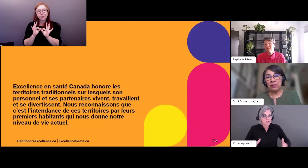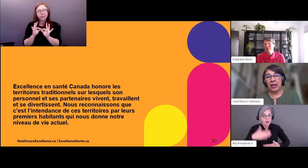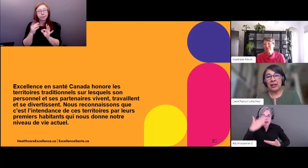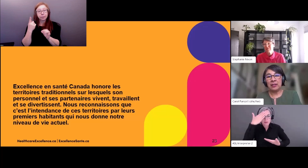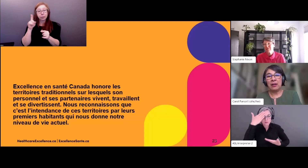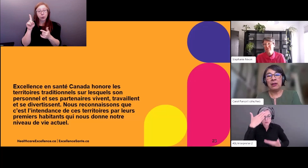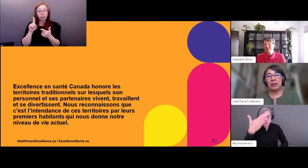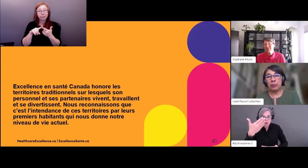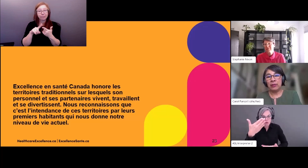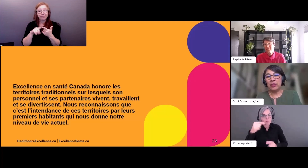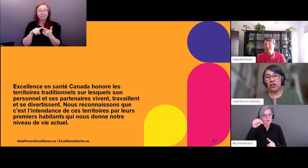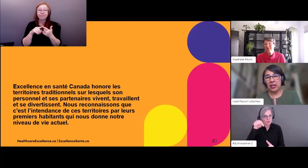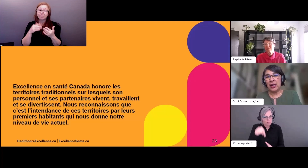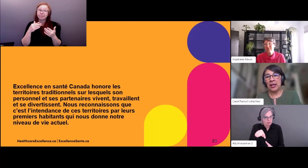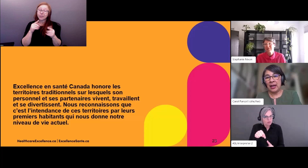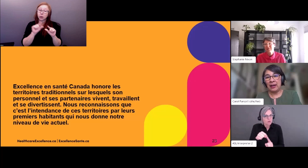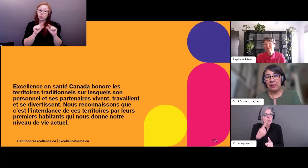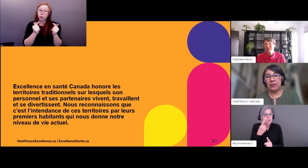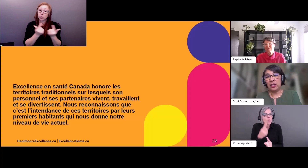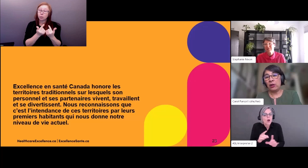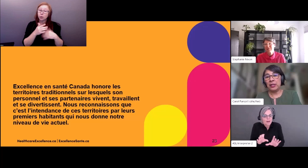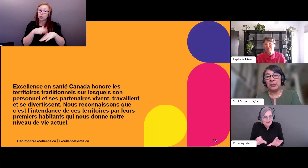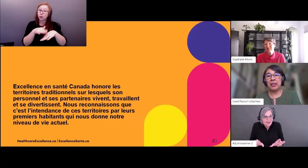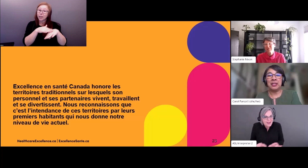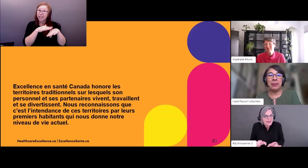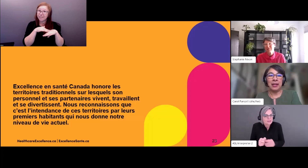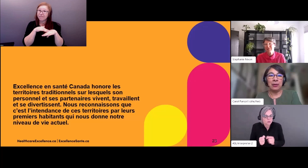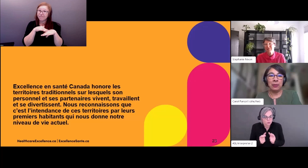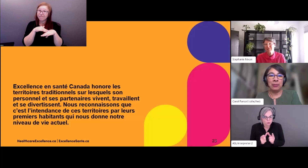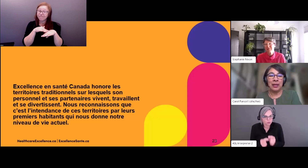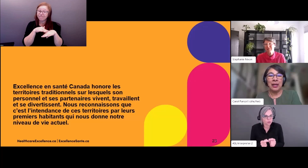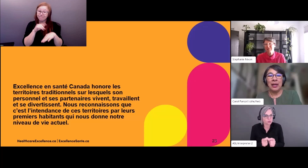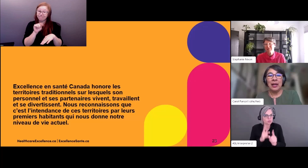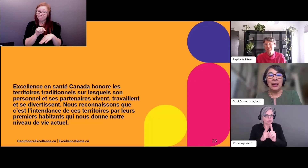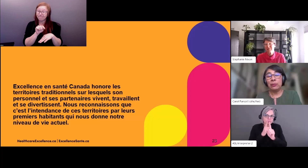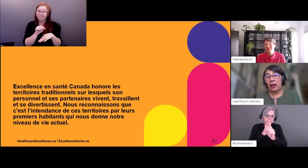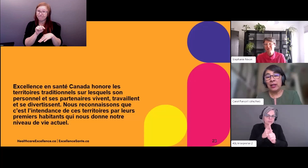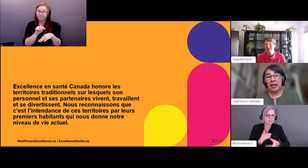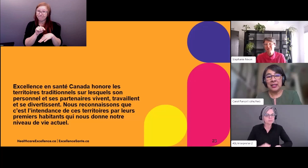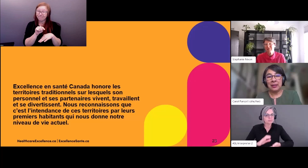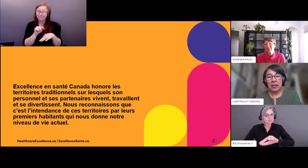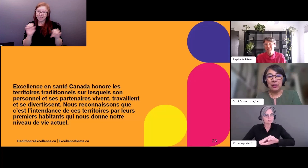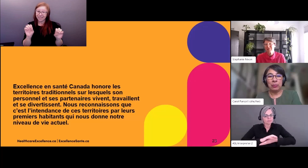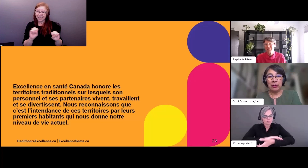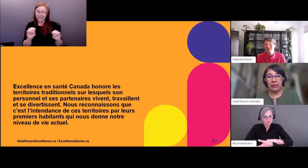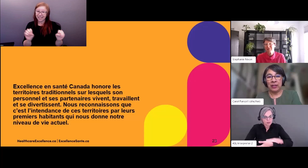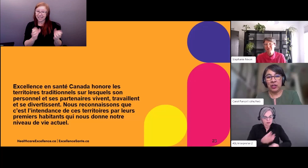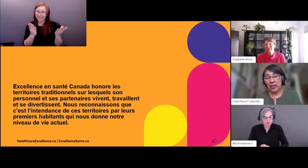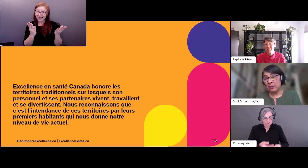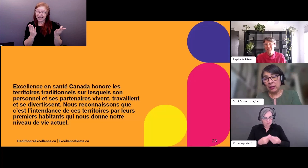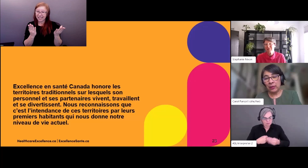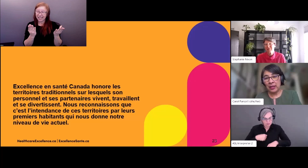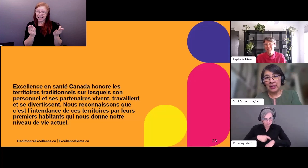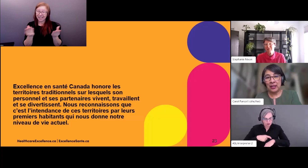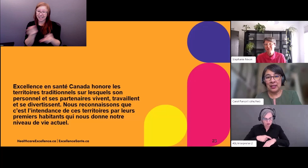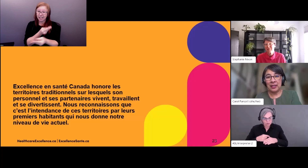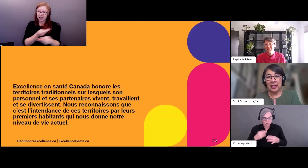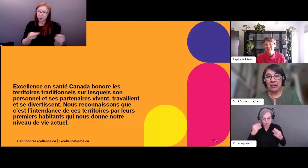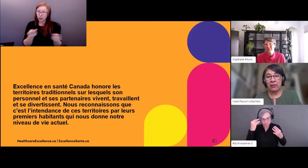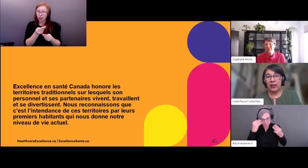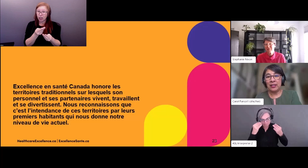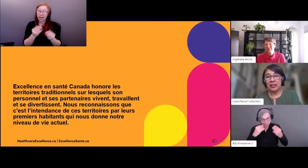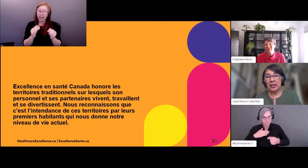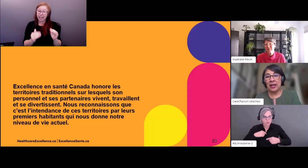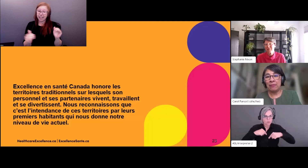le considère comme un acte de réconciliation et un moment sur lequel je réfléchis aux privilèges